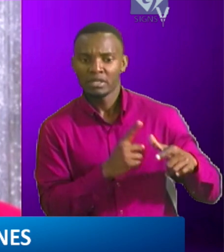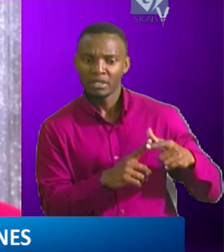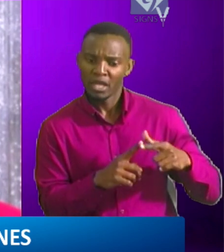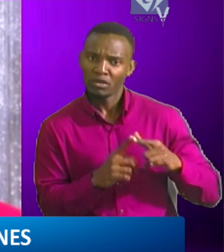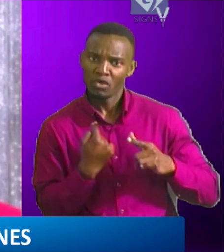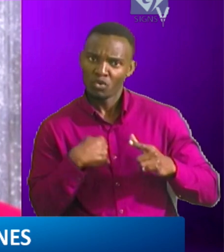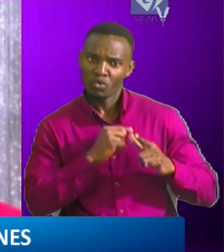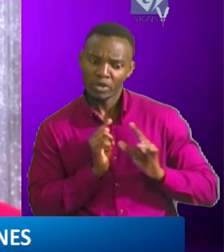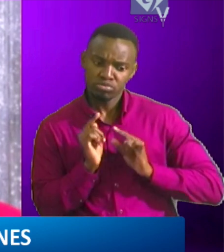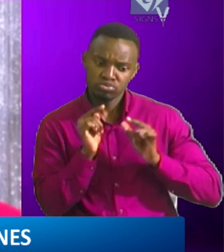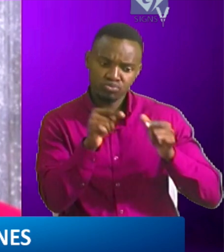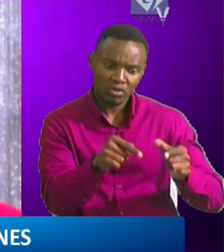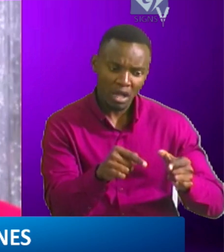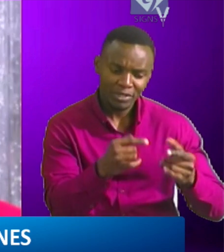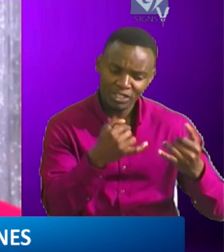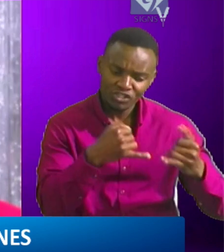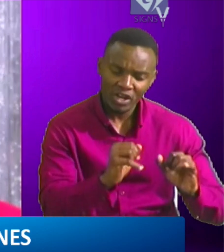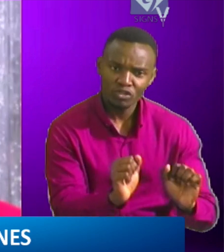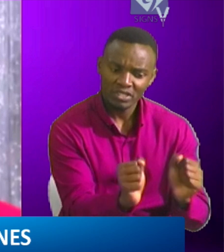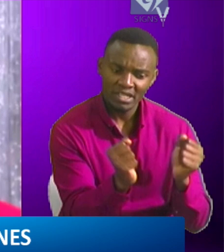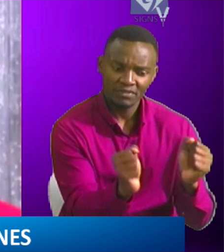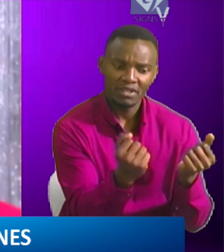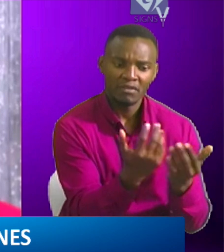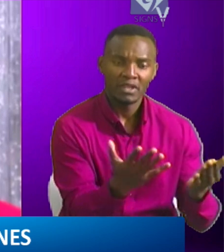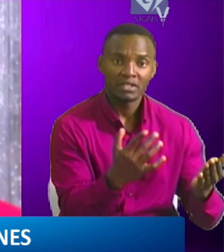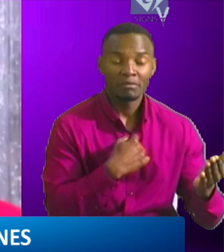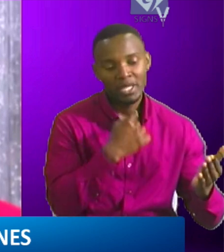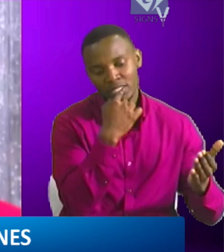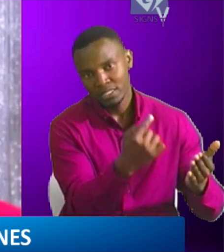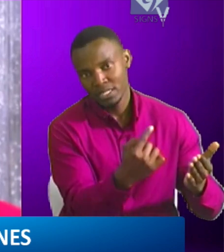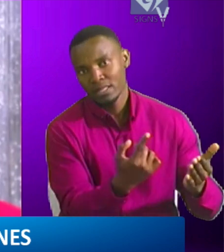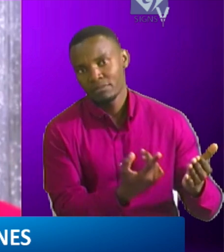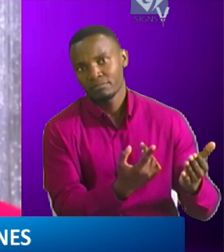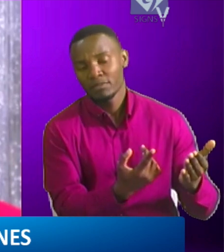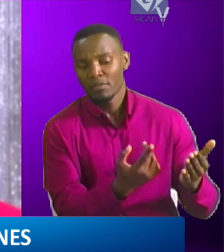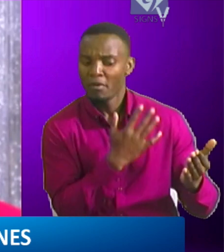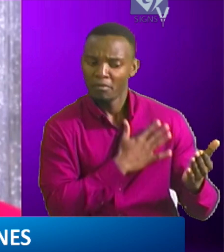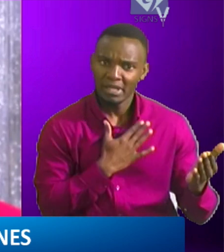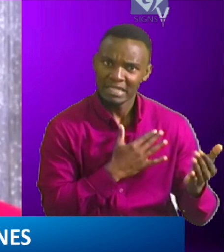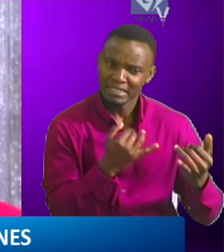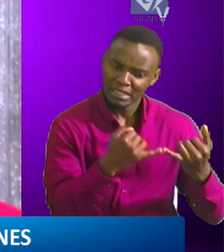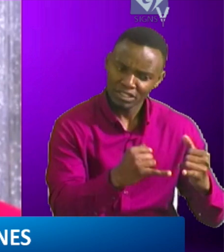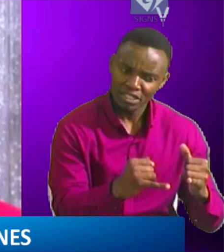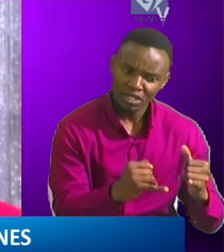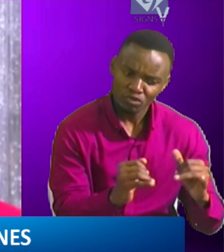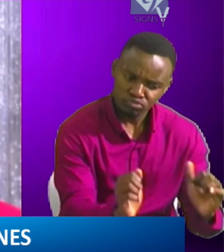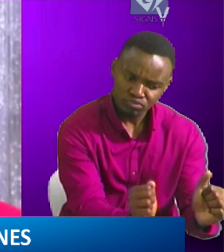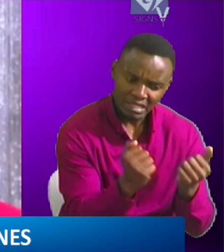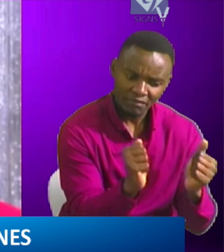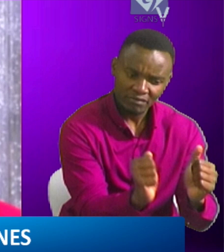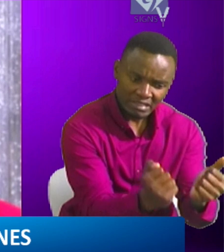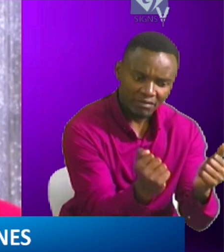tukaanza kuokua vitu. Kaambia huyo kijana, ajaribu kutua hizo mabati zenye zilikuwa hapo mbele ya